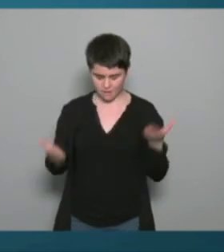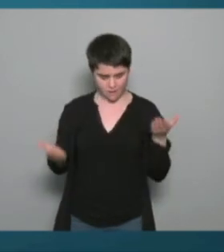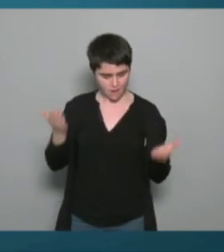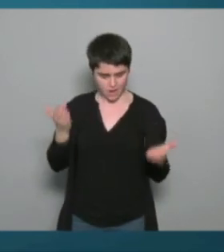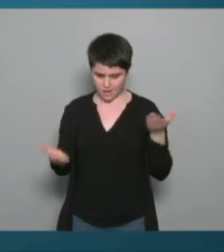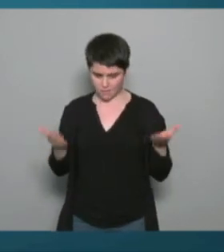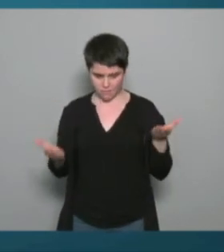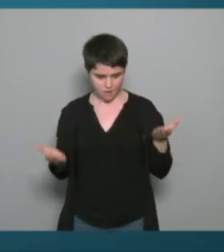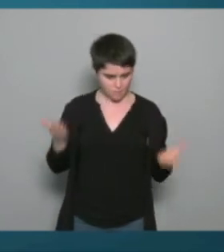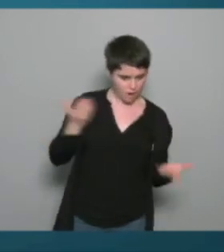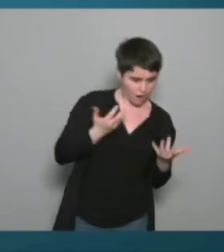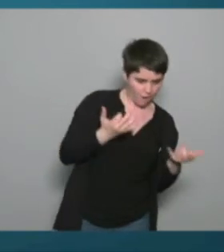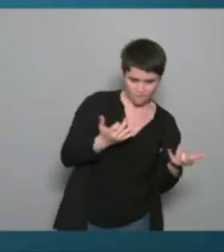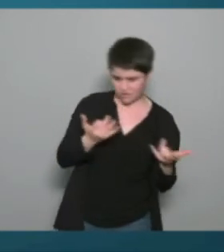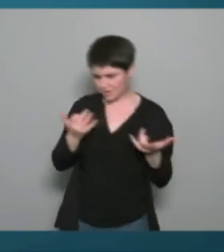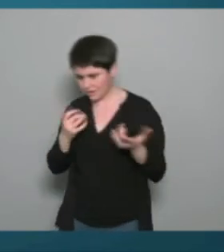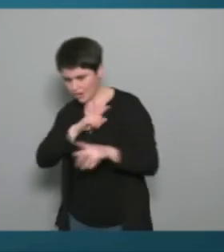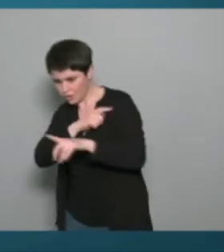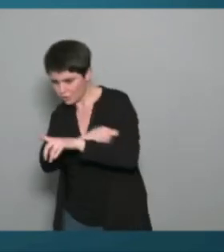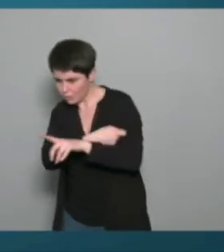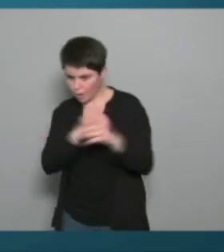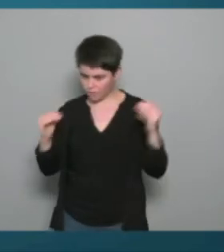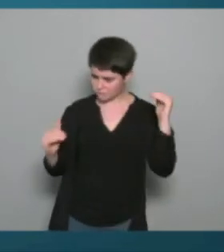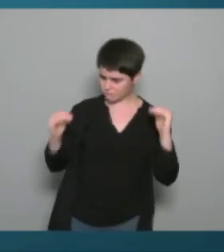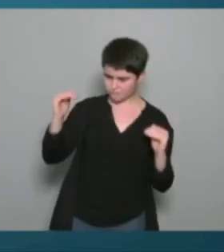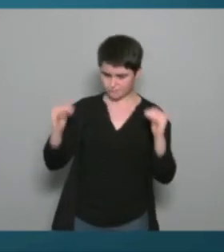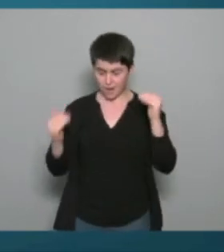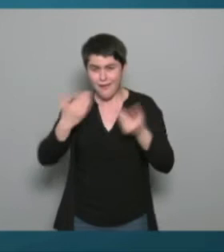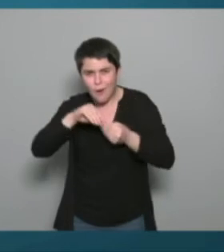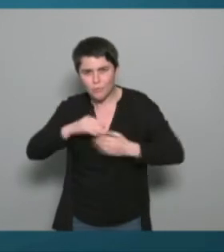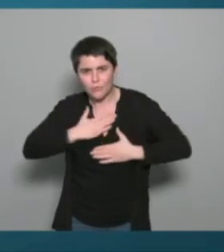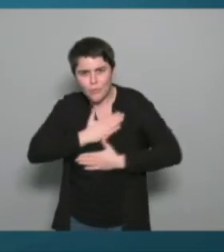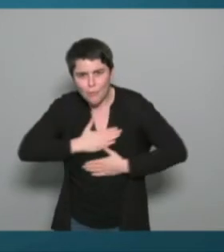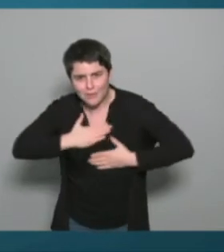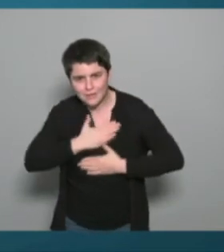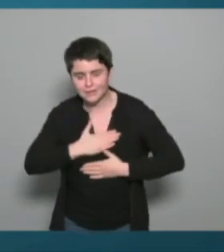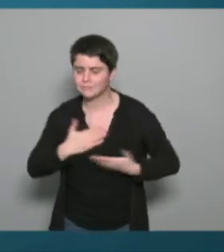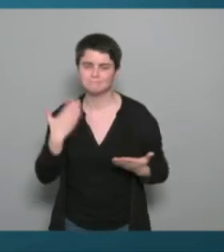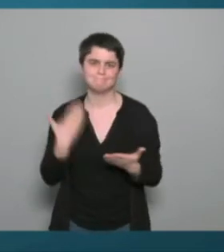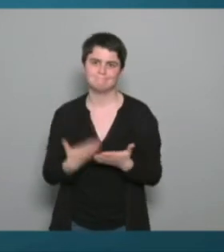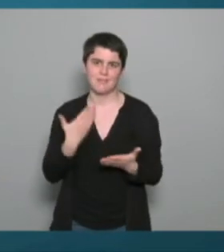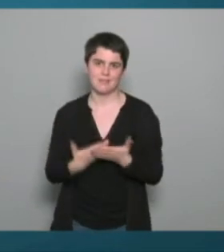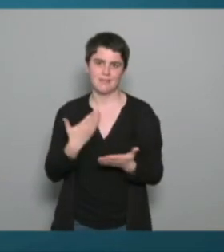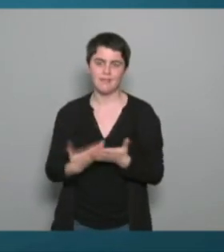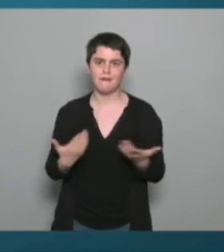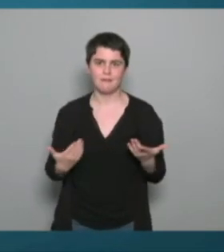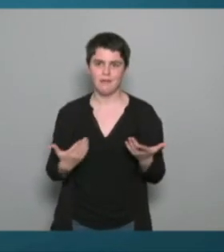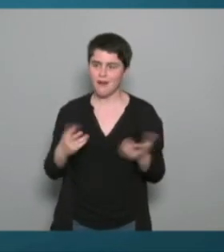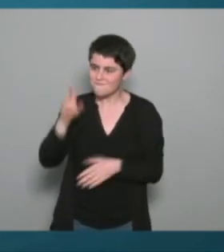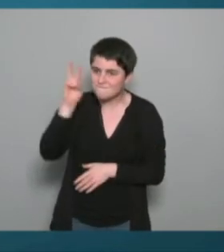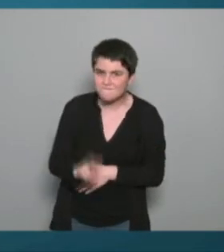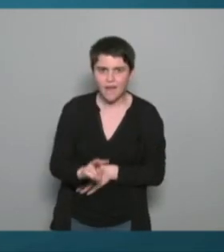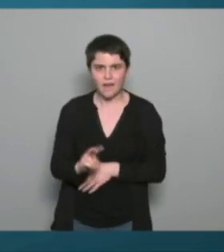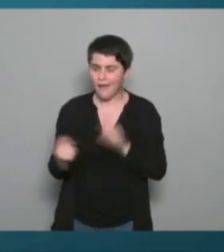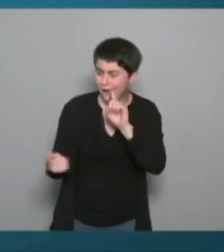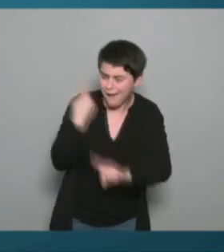'activité physique et derrière trouve du plaisir et bien c'est ça c'est la quête du sens et de l'équilibre